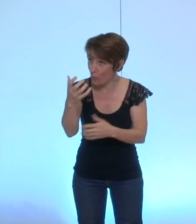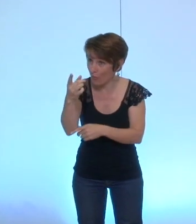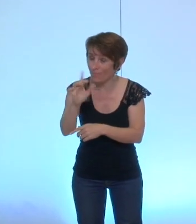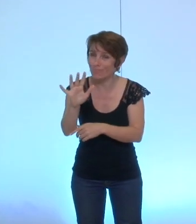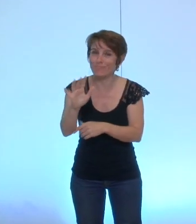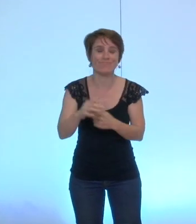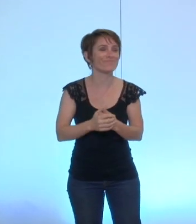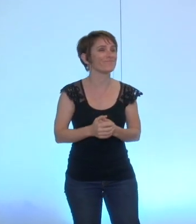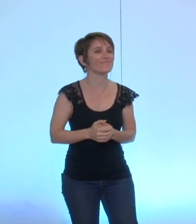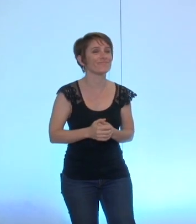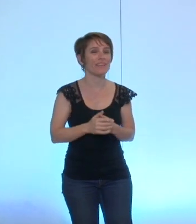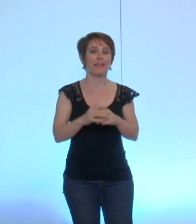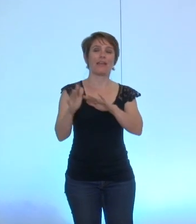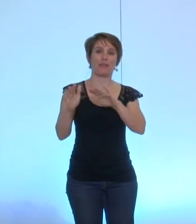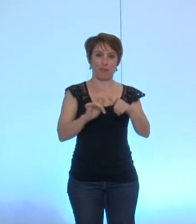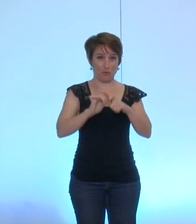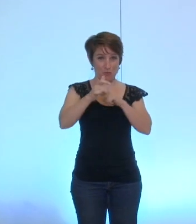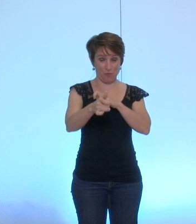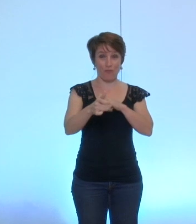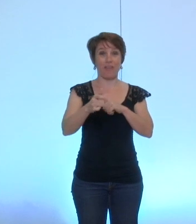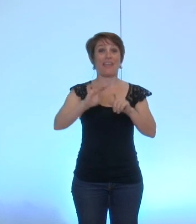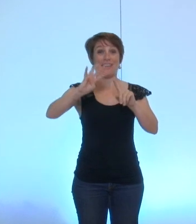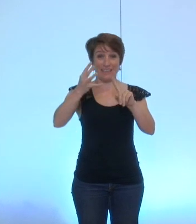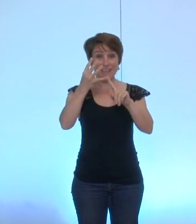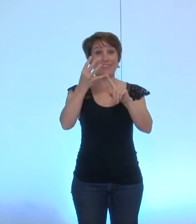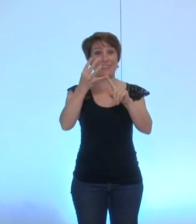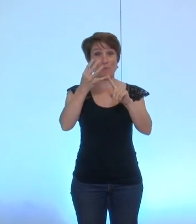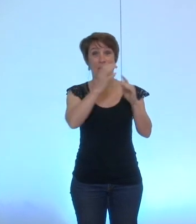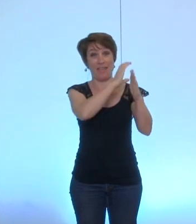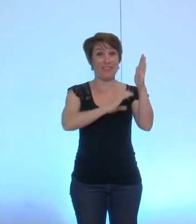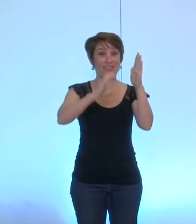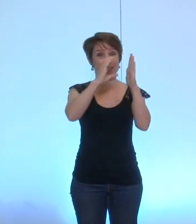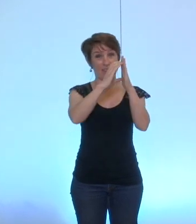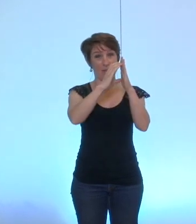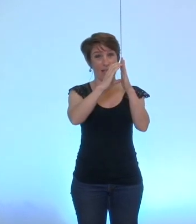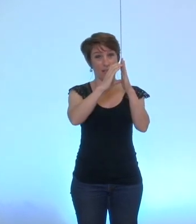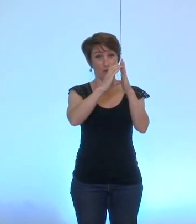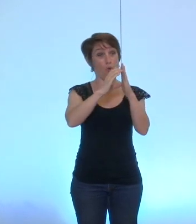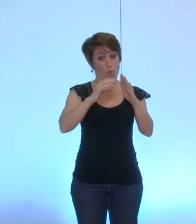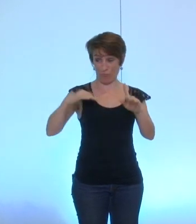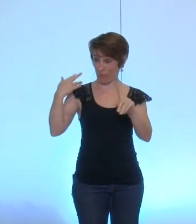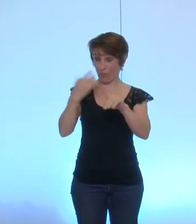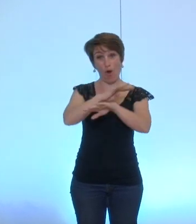pour voter notre 4ème délibération en un peu plus de 4 heures donc on avance à grands pas il n'en reste plus que 54